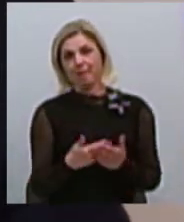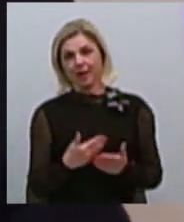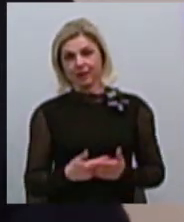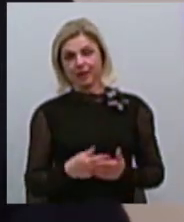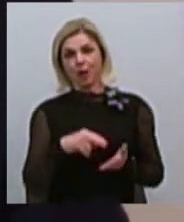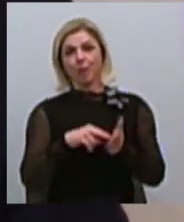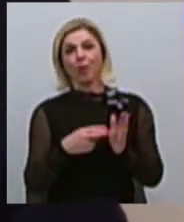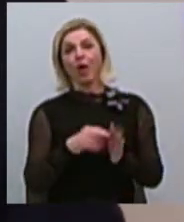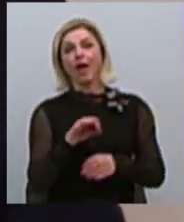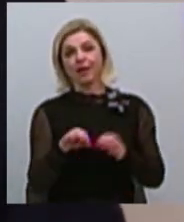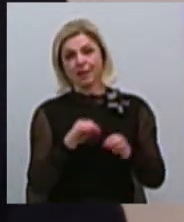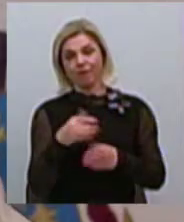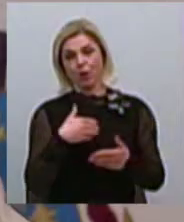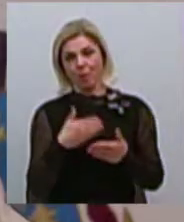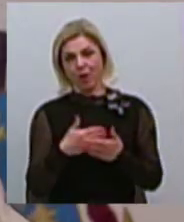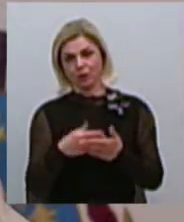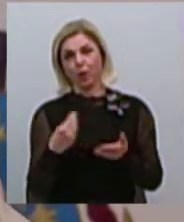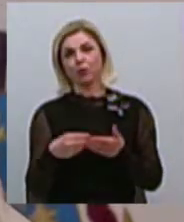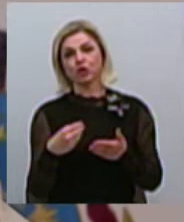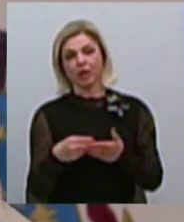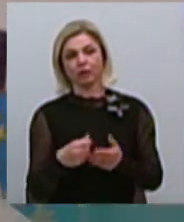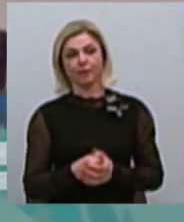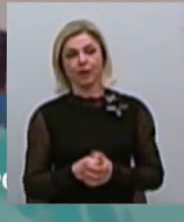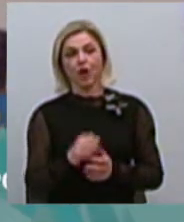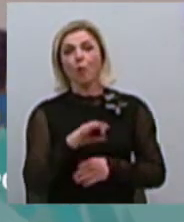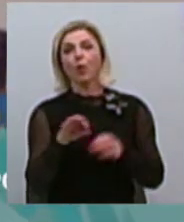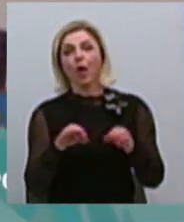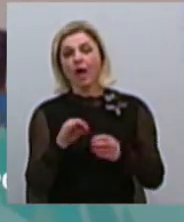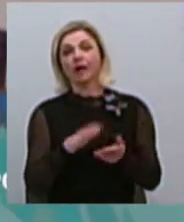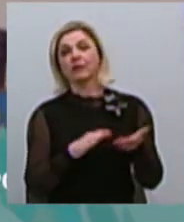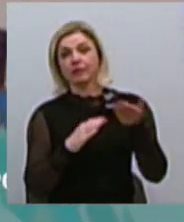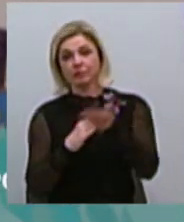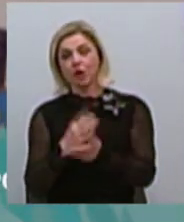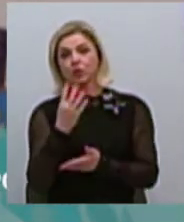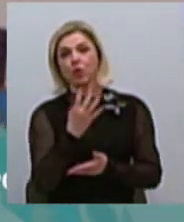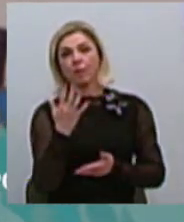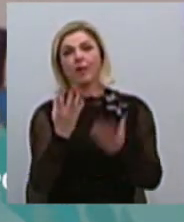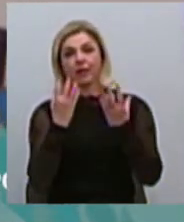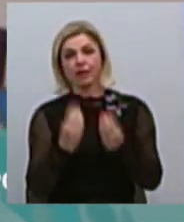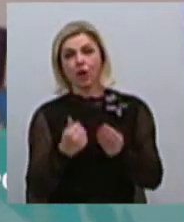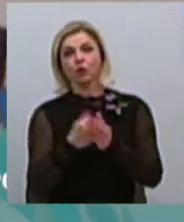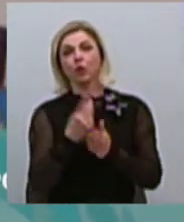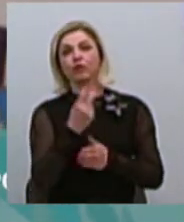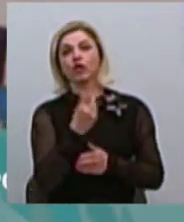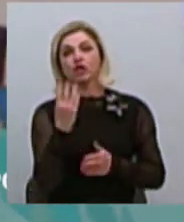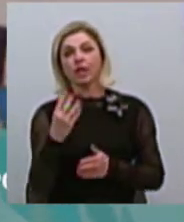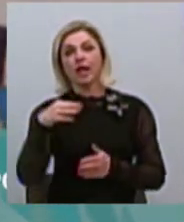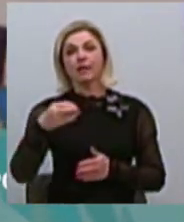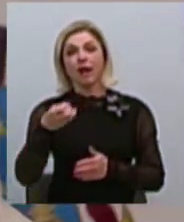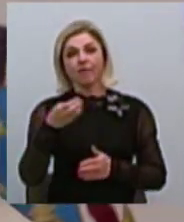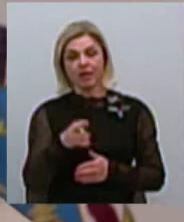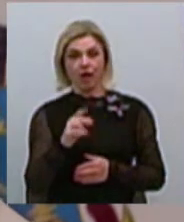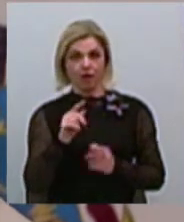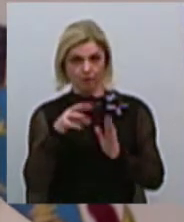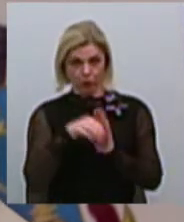проєктів громадського бюджету. Проєкти подаються протягом 45 днів до 24 травня включно. Проєкти